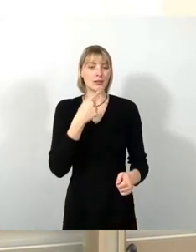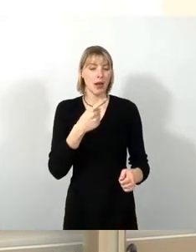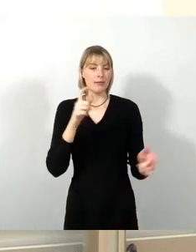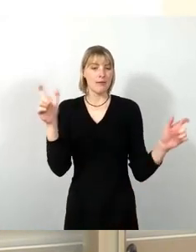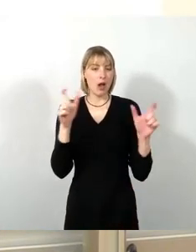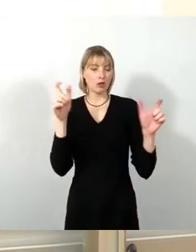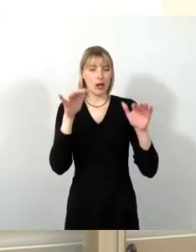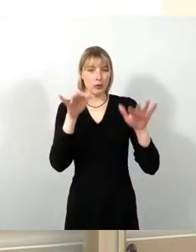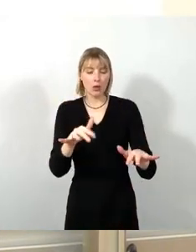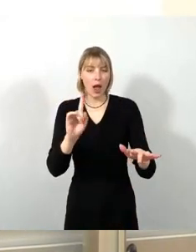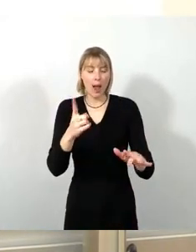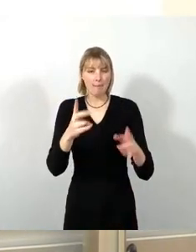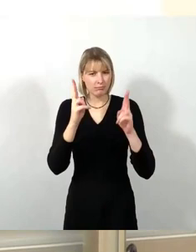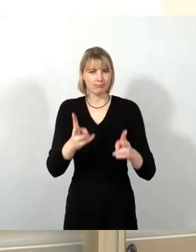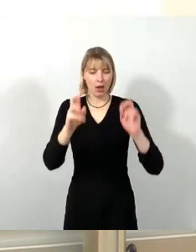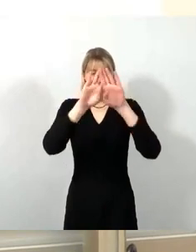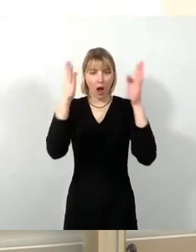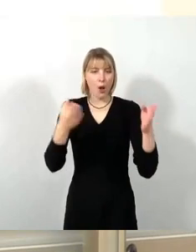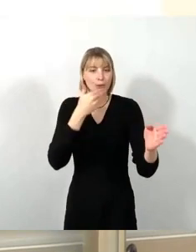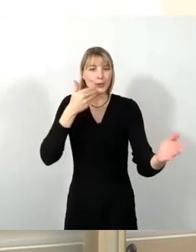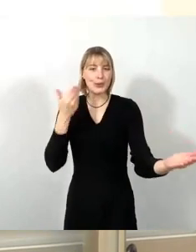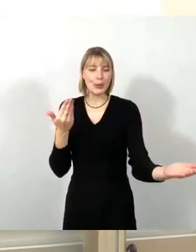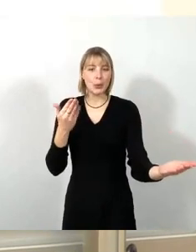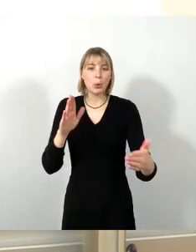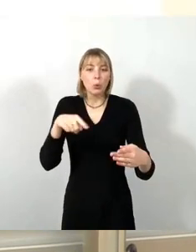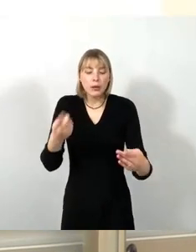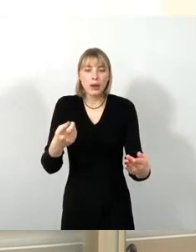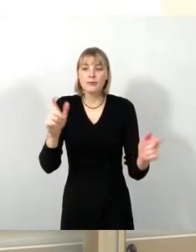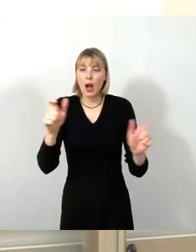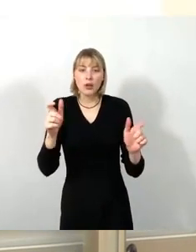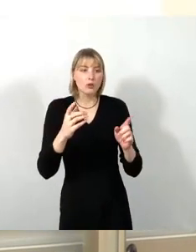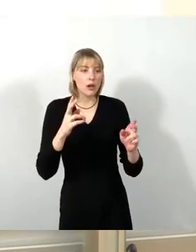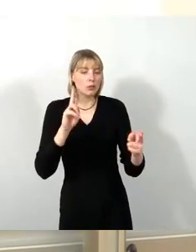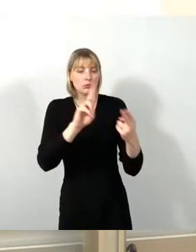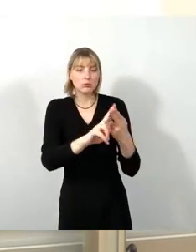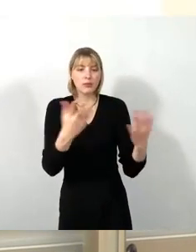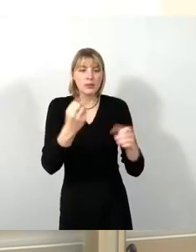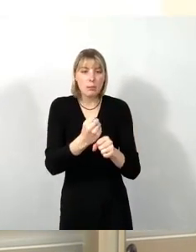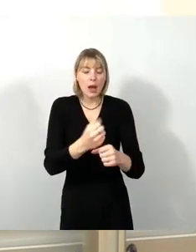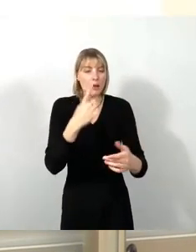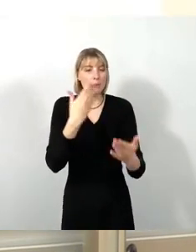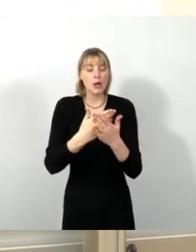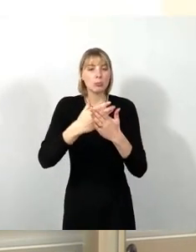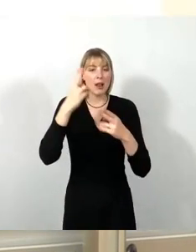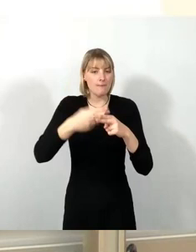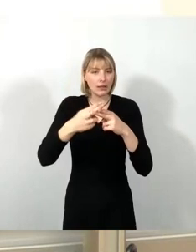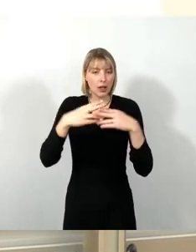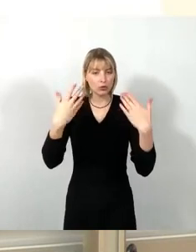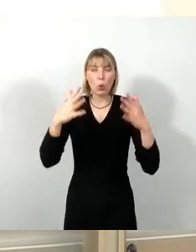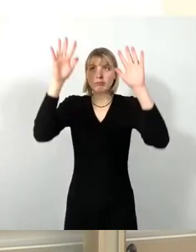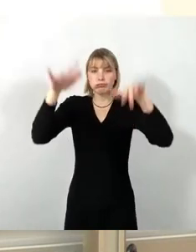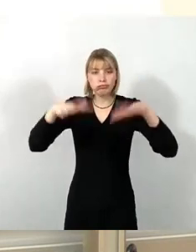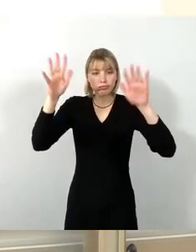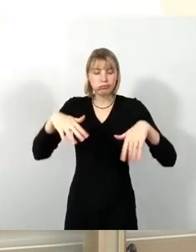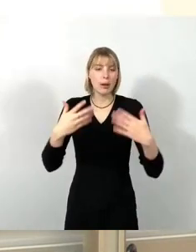nämlich eine Schlechtwettervariante für so ein Fest brauche. Was mache ich denn dann, wenn es dort regnet zum Zuckertütenfest? Dann habe ich irgendwie ein Problem.